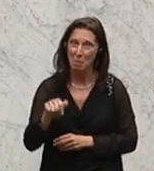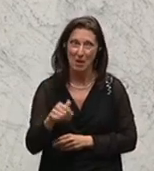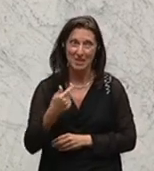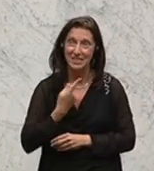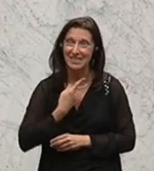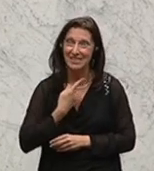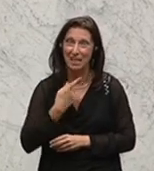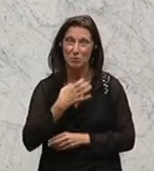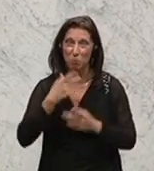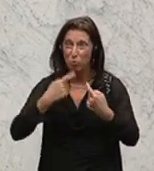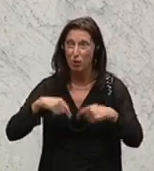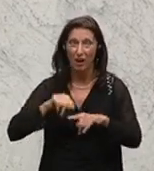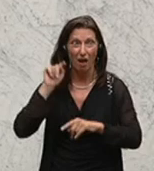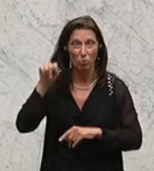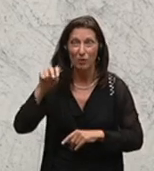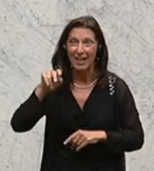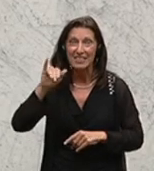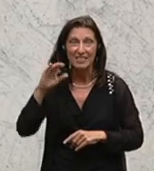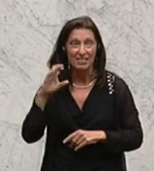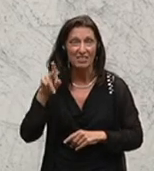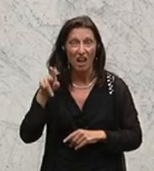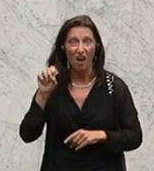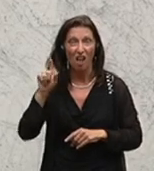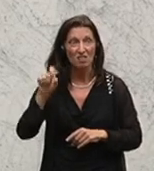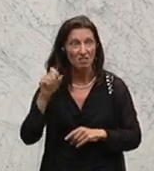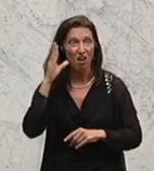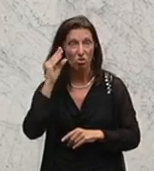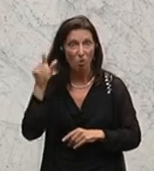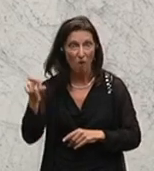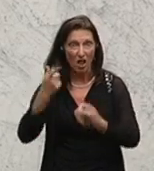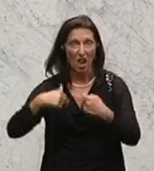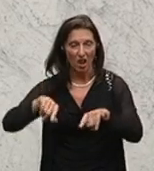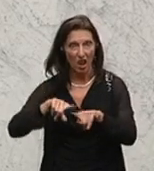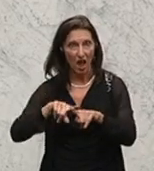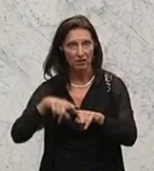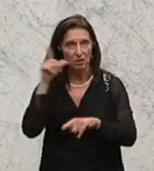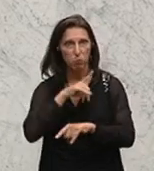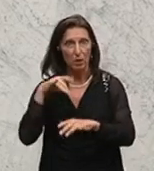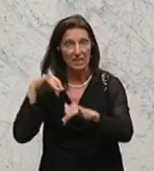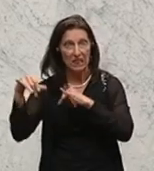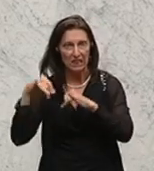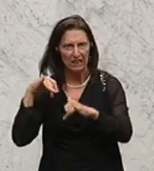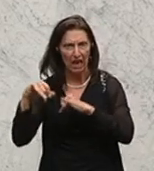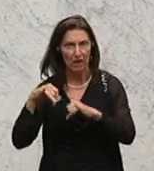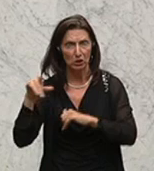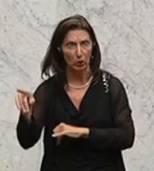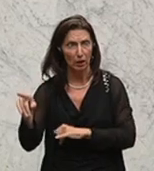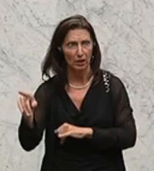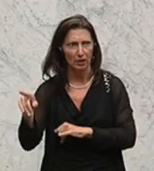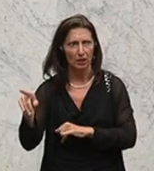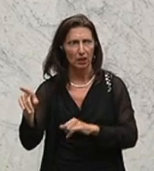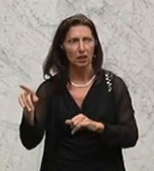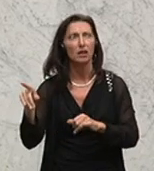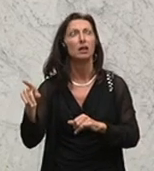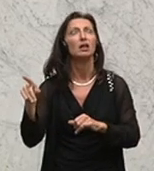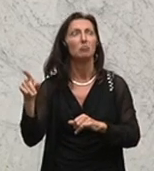vor Ort in Nickelsdorf, als dem Landespolizeidirektor und mich diese schlimme und schreckliche Botschaft erreicht